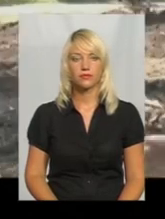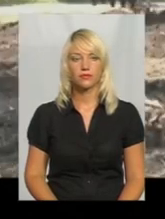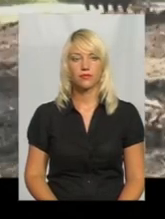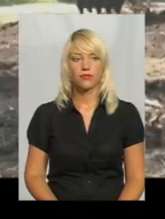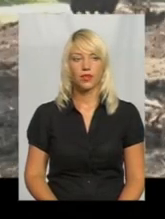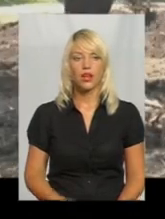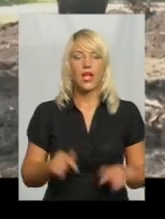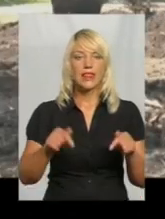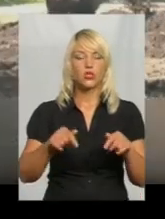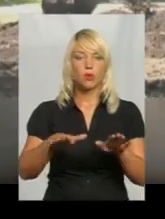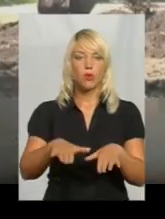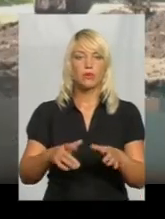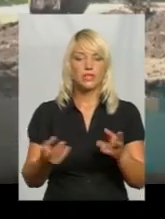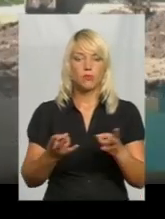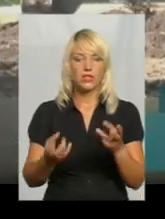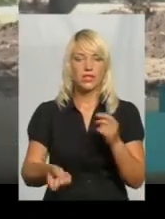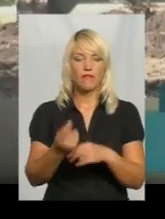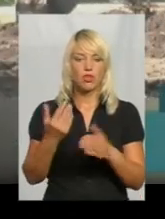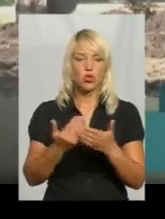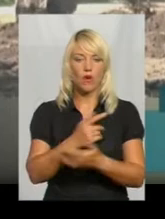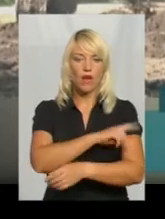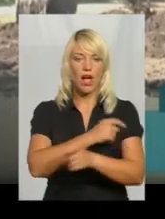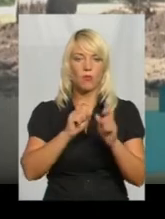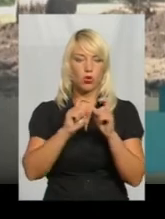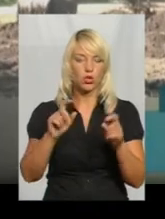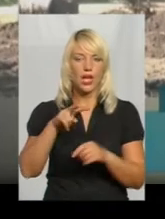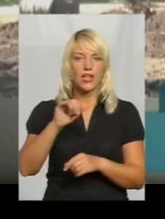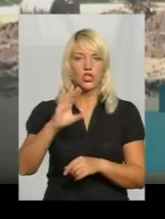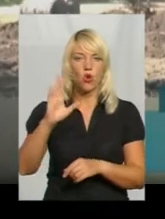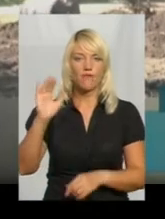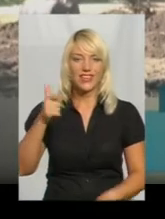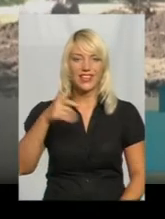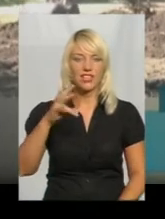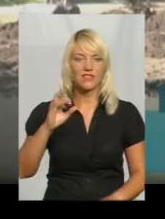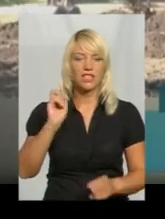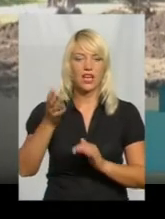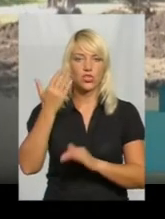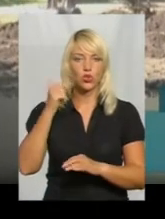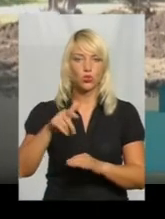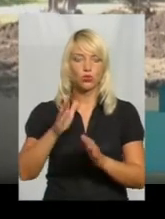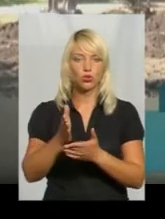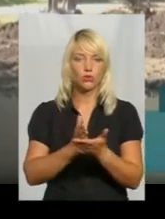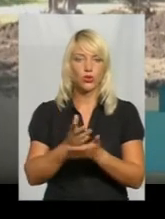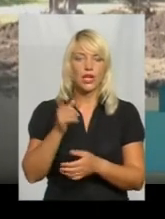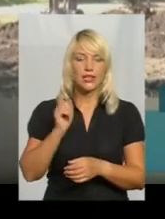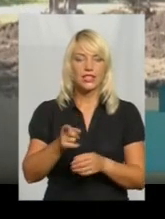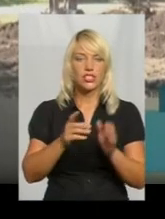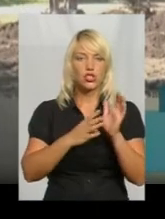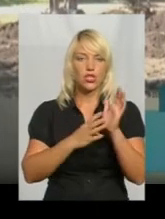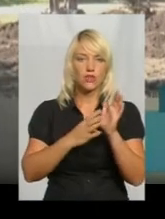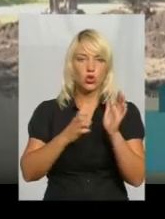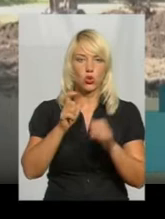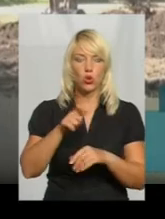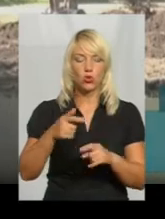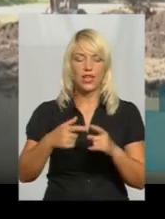Ось саме на цьому місці і має з'явитись нова амбулаторія у лісових грінівцях, як і раніше, будуть тут обслуговувати 3900 людей. Усі вони